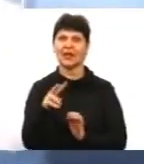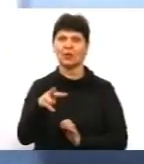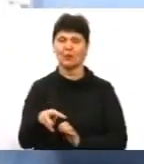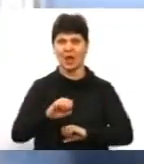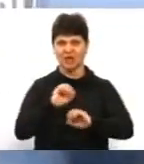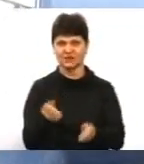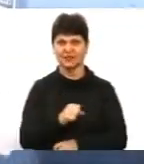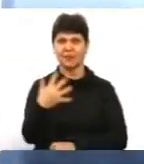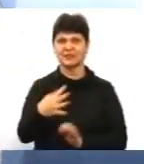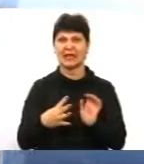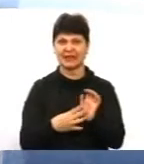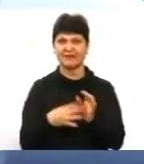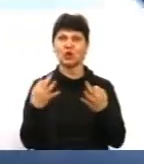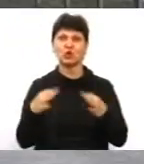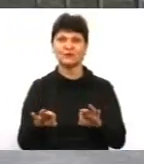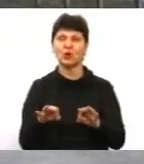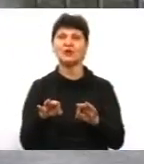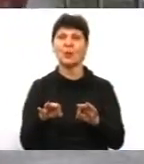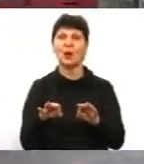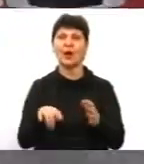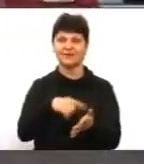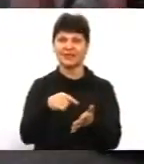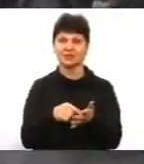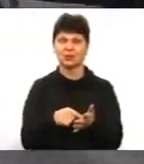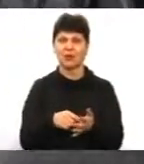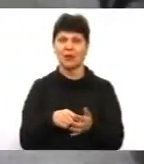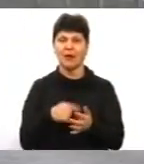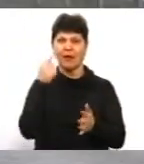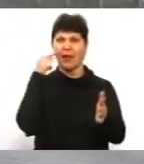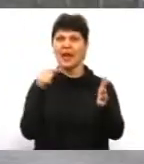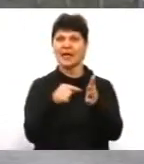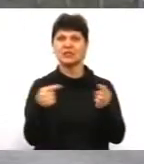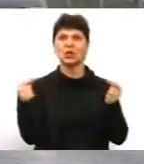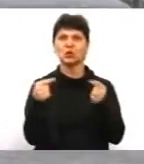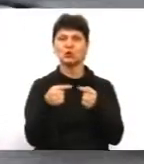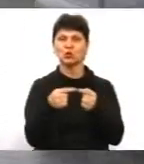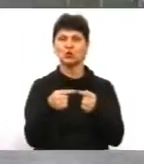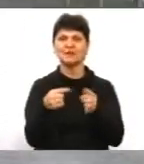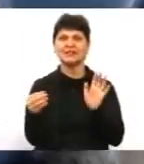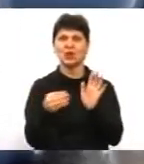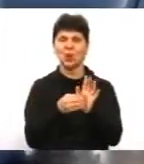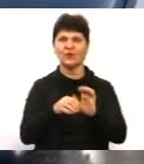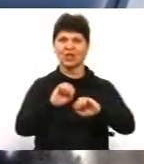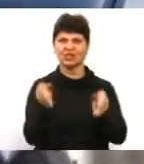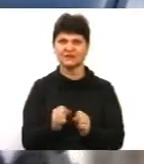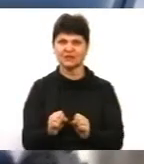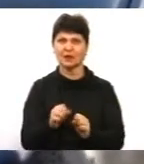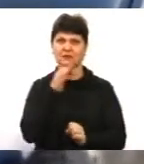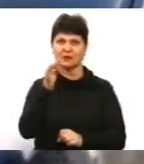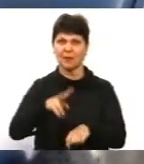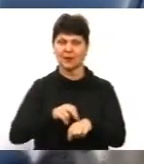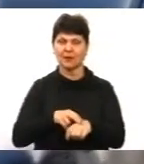59 дозволена в населеному пункті. Лазер точно встановлює швидкість транспортного засобу, каже інспектор. Прилад може робити